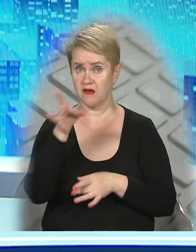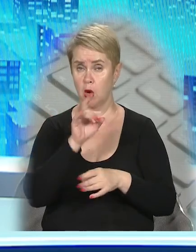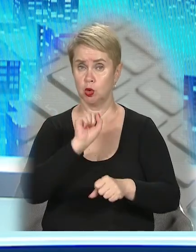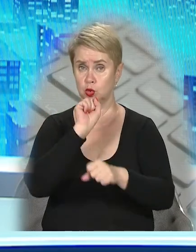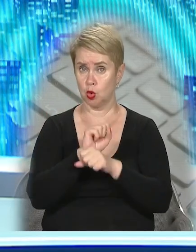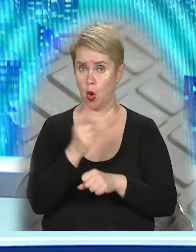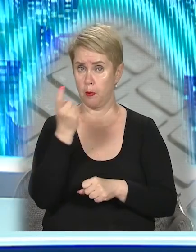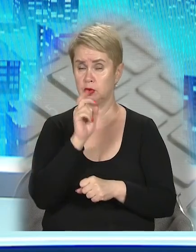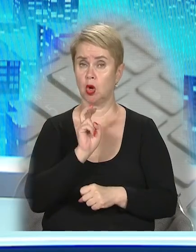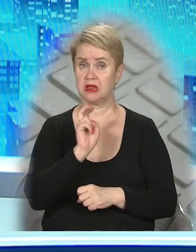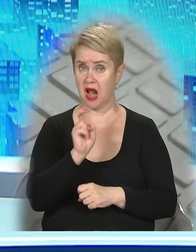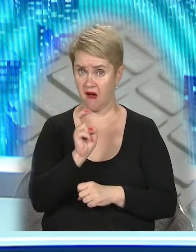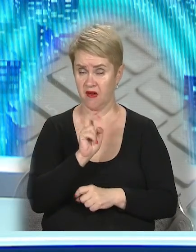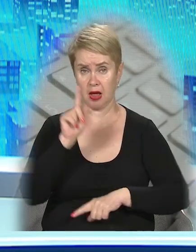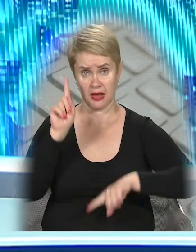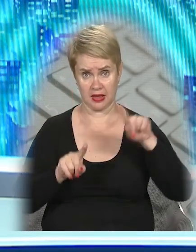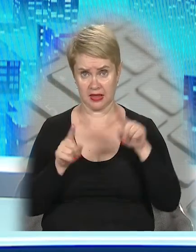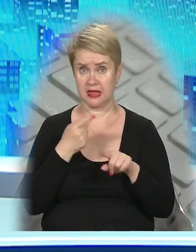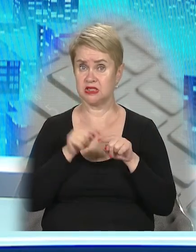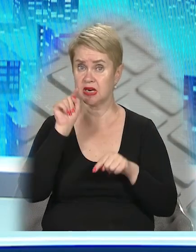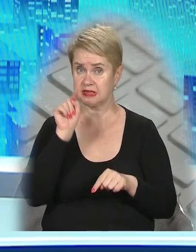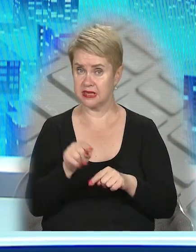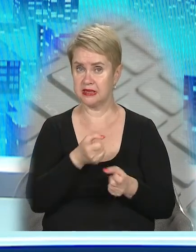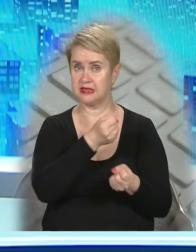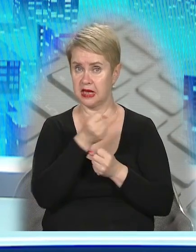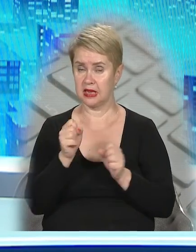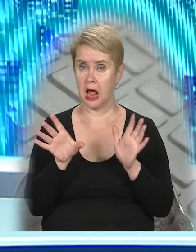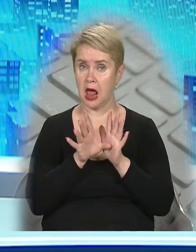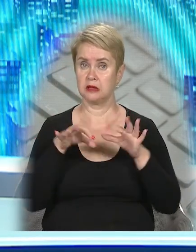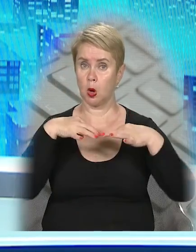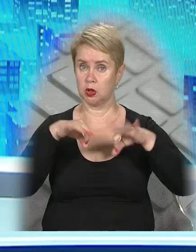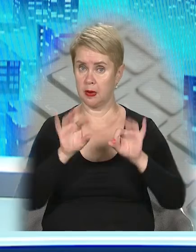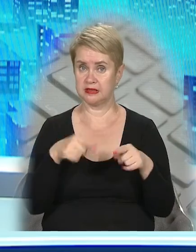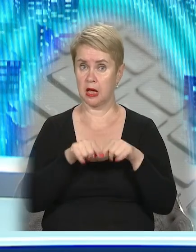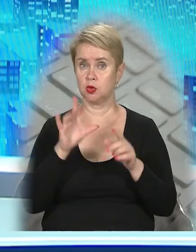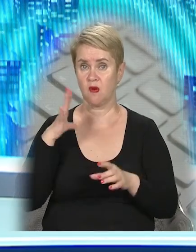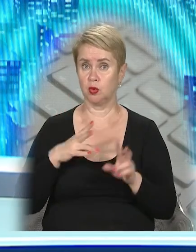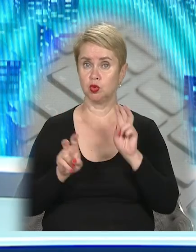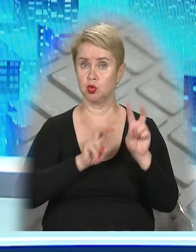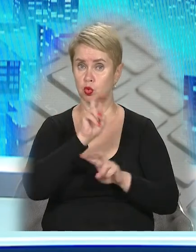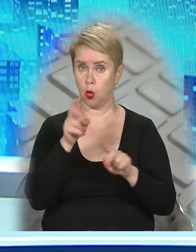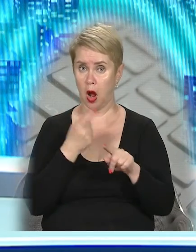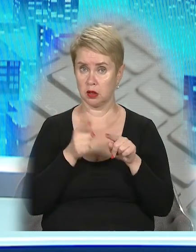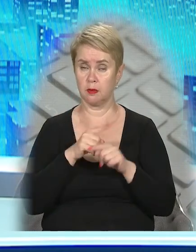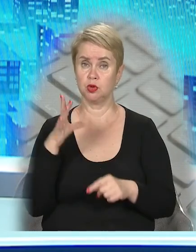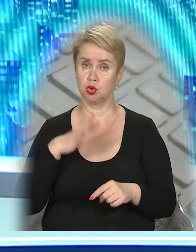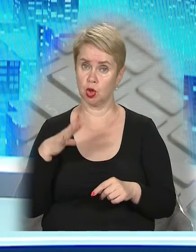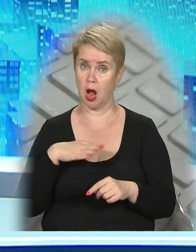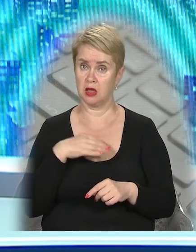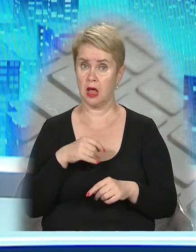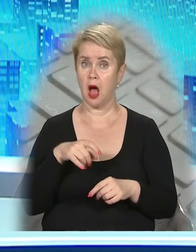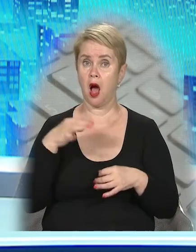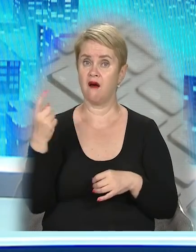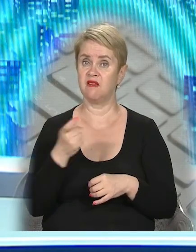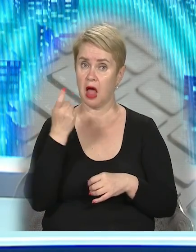зупинок першого трамваю. Іноді саме через це затримується електротранспорт, адже доводиться шукати або чекати нахабних